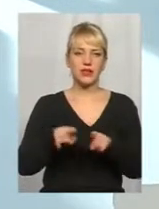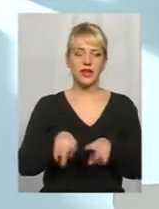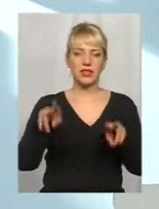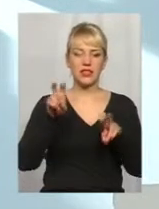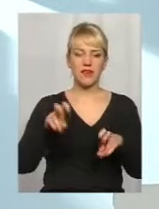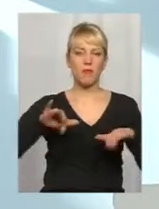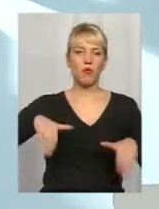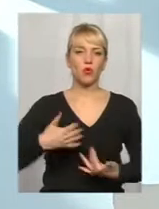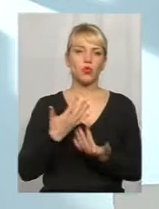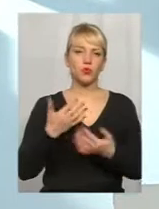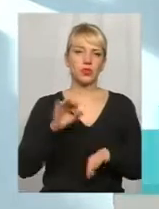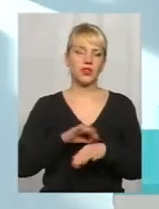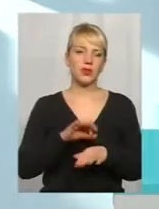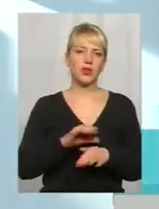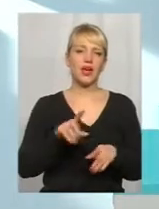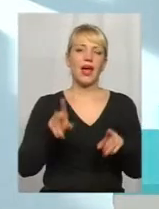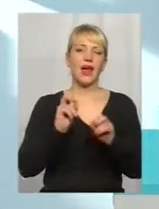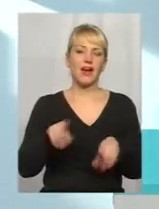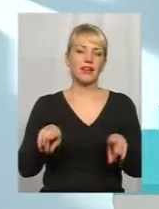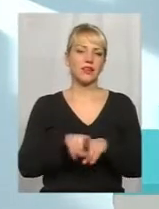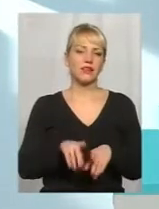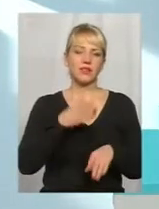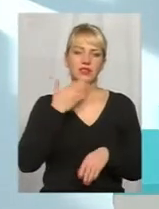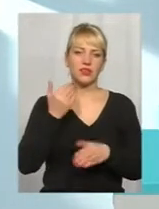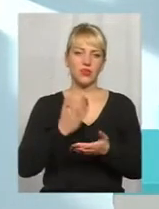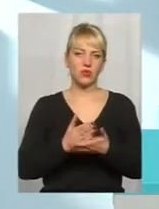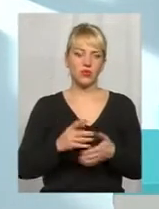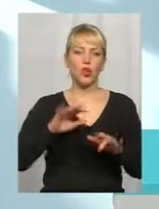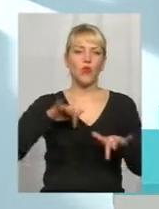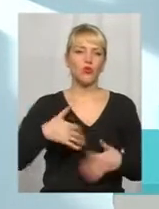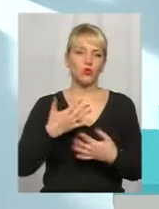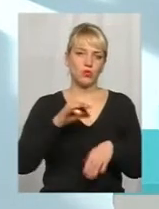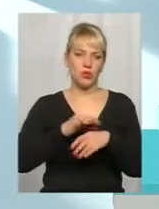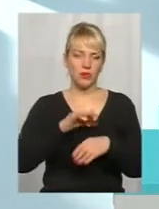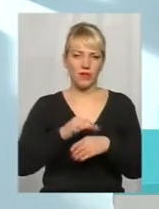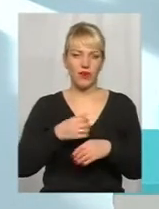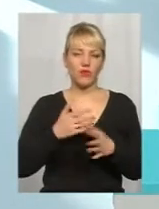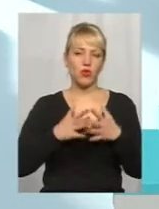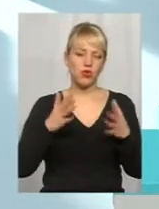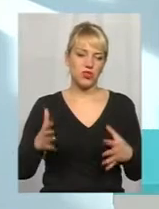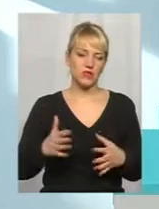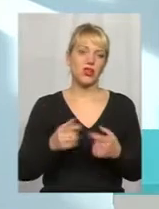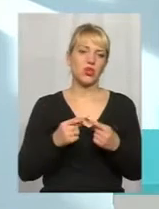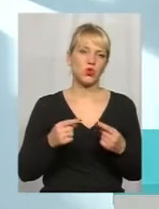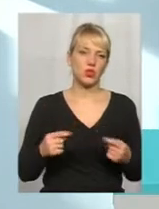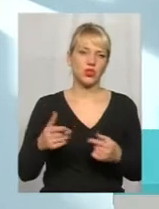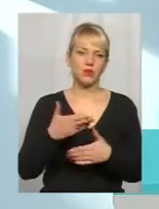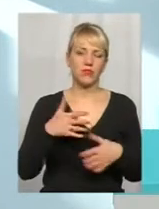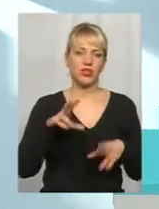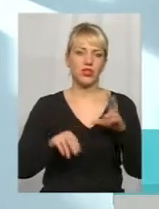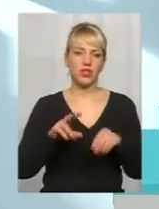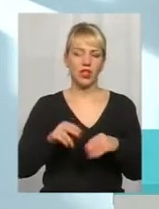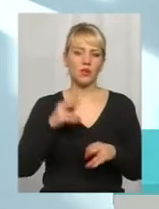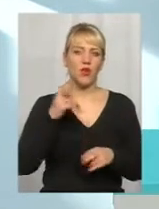заболеваний, как такових, не существует. То есть, под простудными заболеваниями ми в большинстве случаев подразумеваємо как раз острої